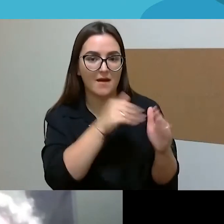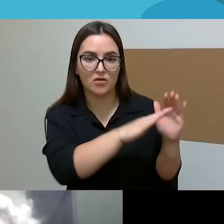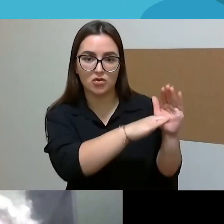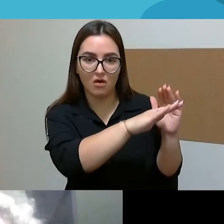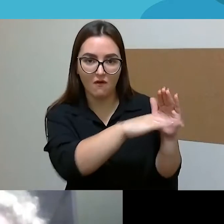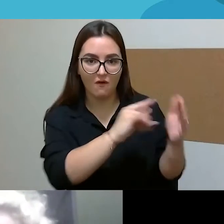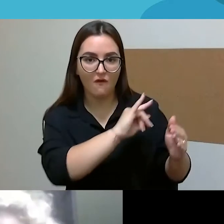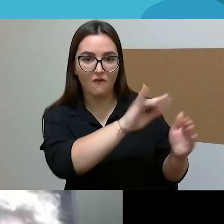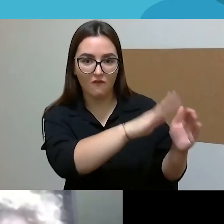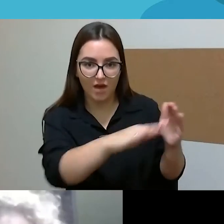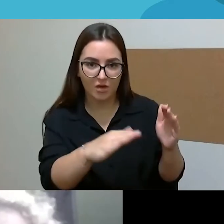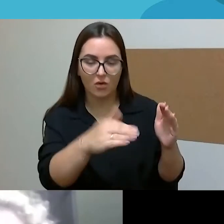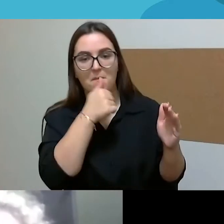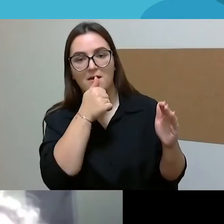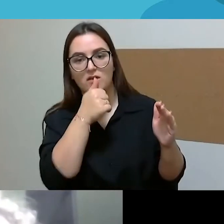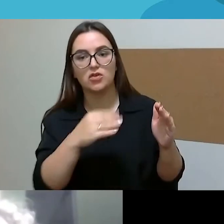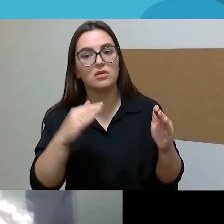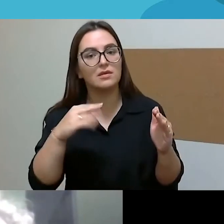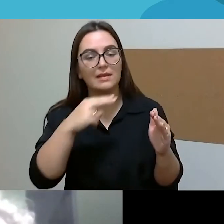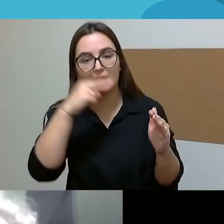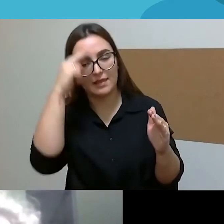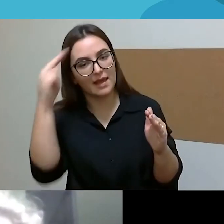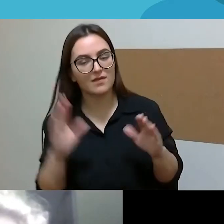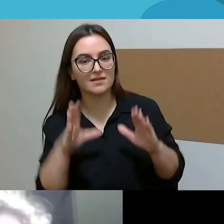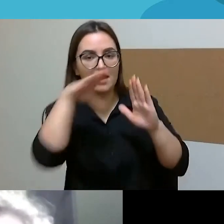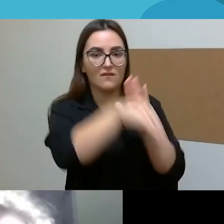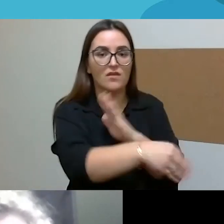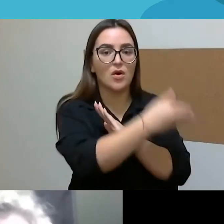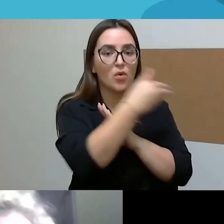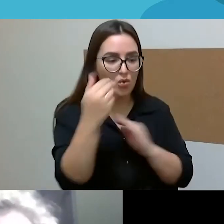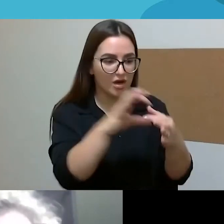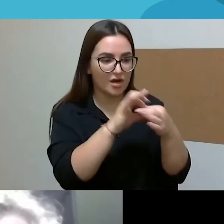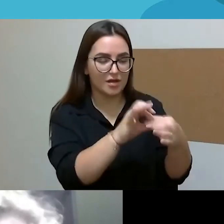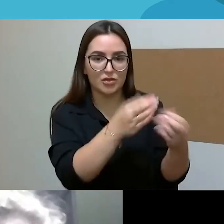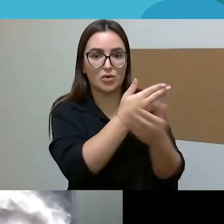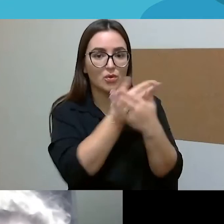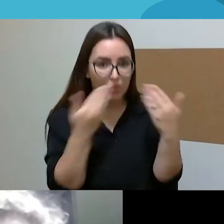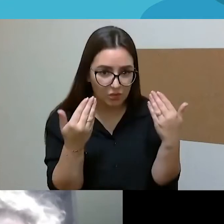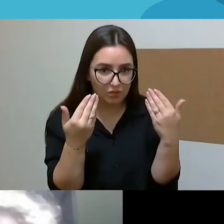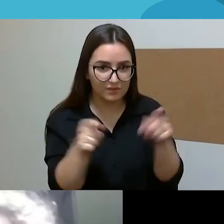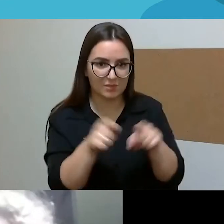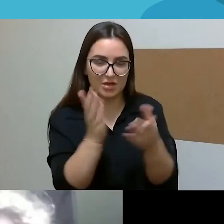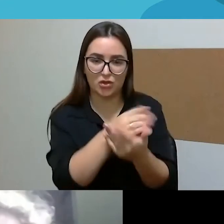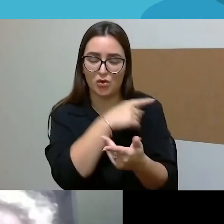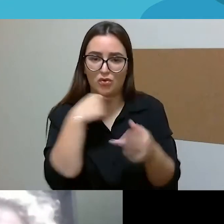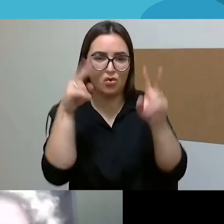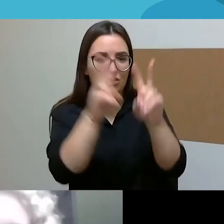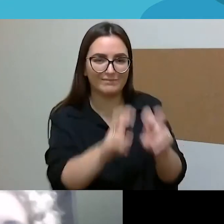socializaciją, to atryšio nuo pirmųjų dienų nebuvimas, ir masė tyrimų, paprasme,